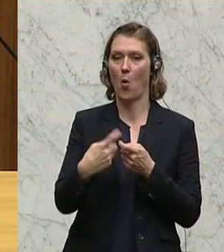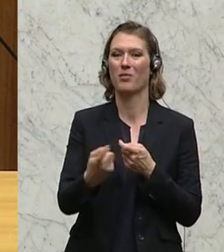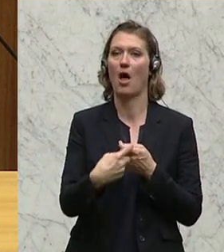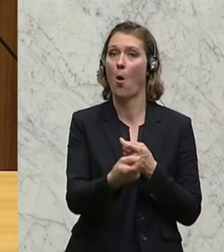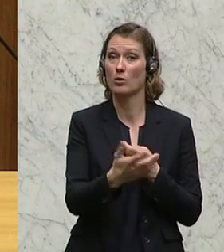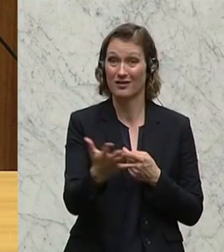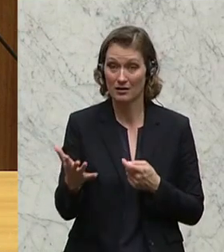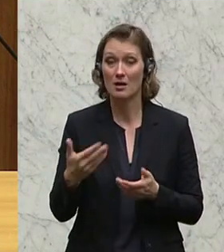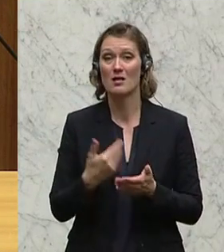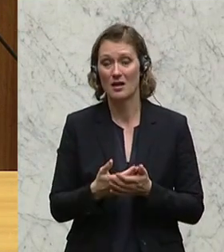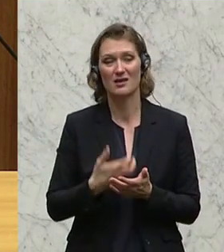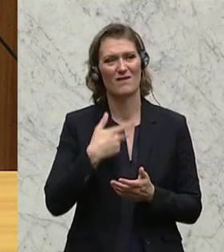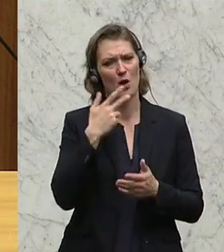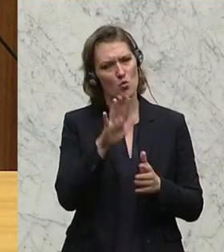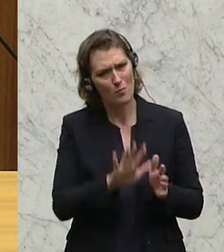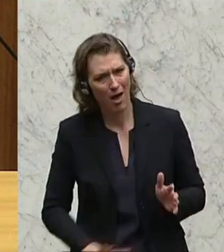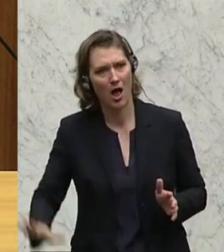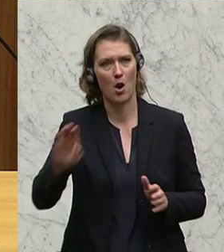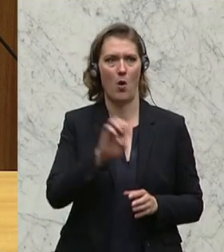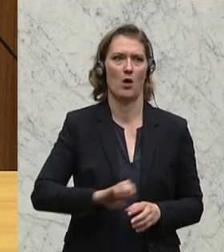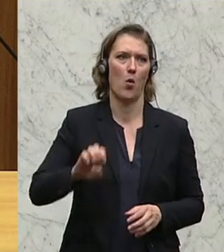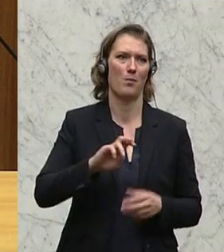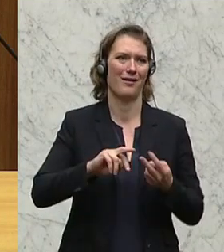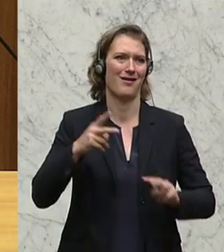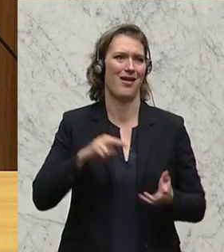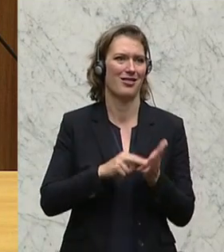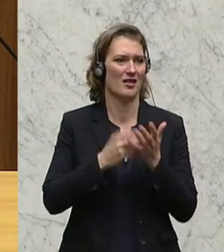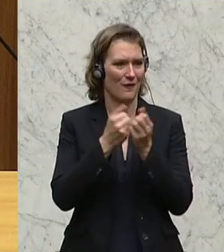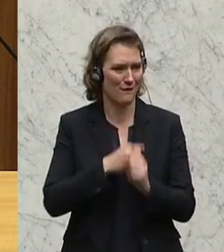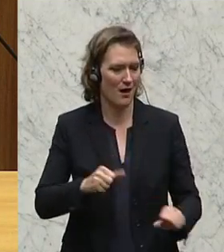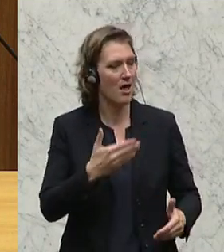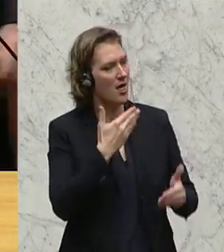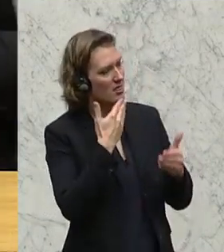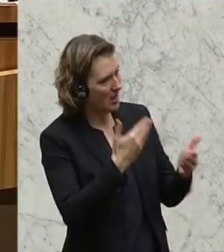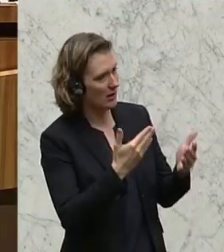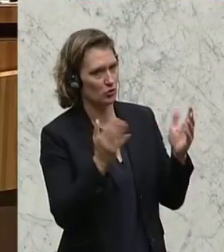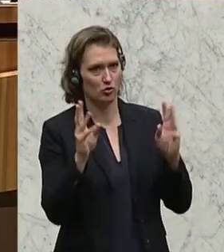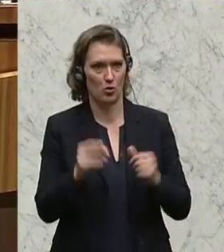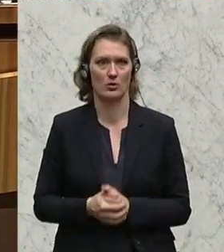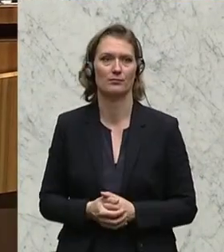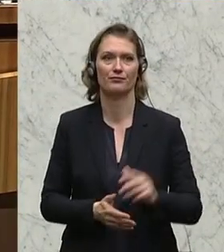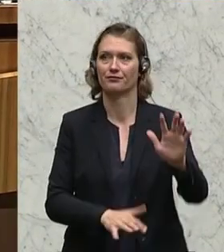haben. Und wir wollen Gentechnikfreiheit in ganz Europa weiterhin aufrechterhalten. Dankeschön für diese Geheimdienste.